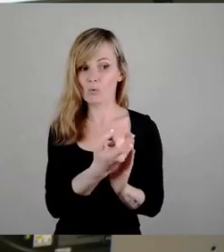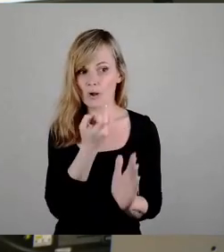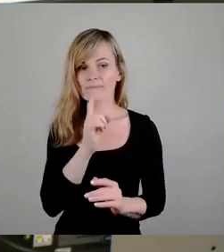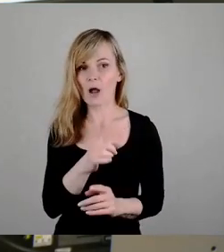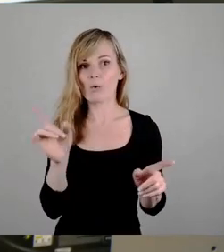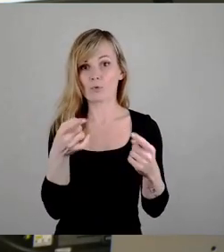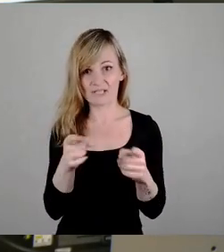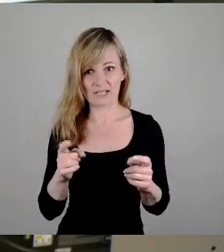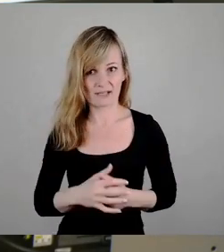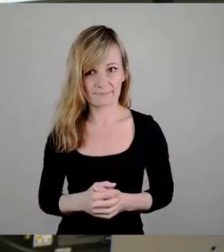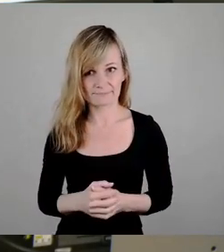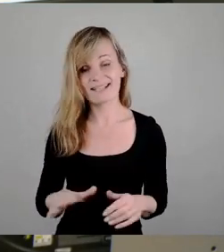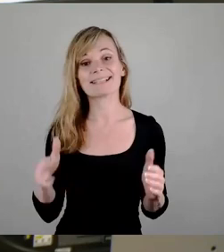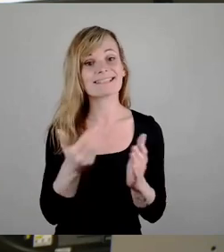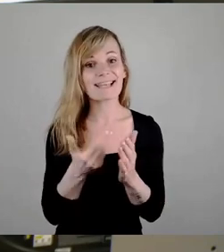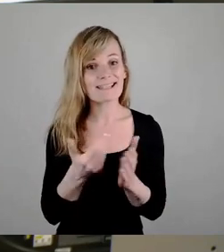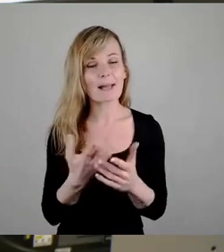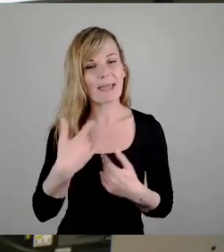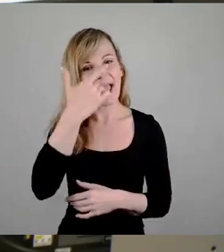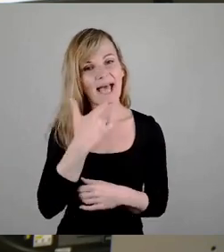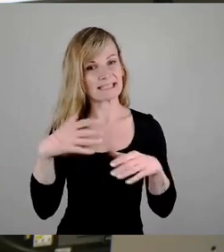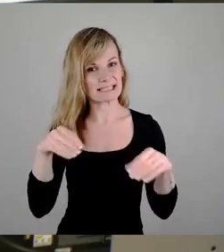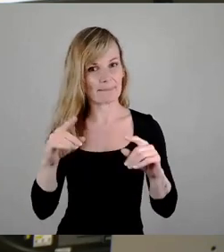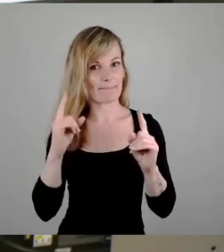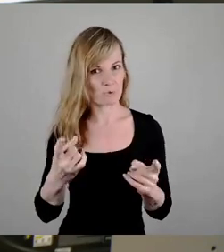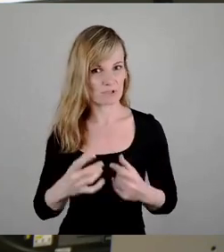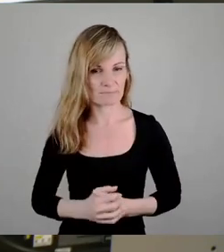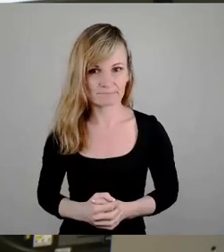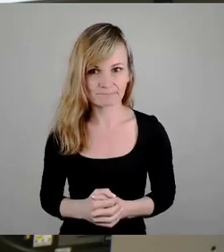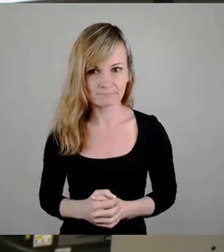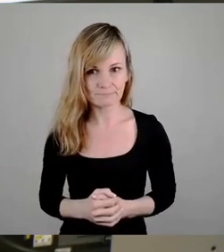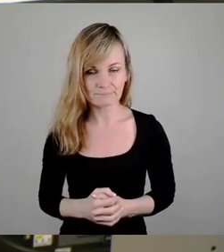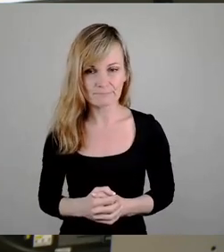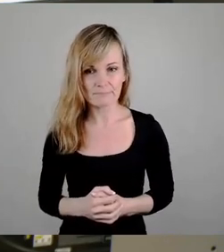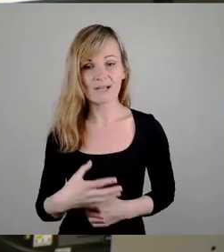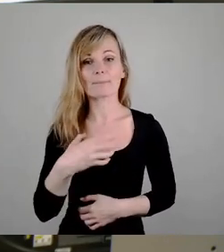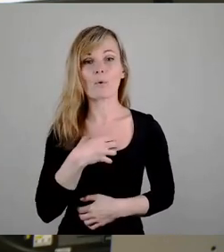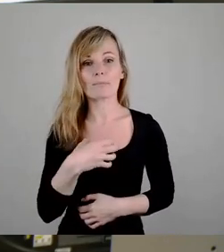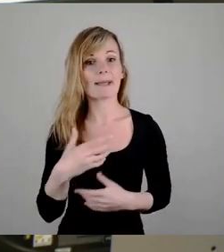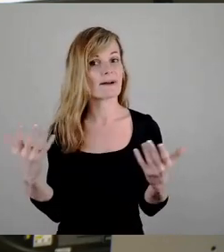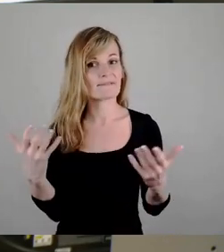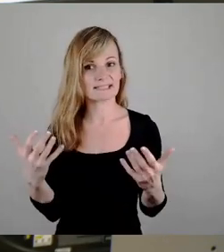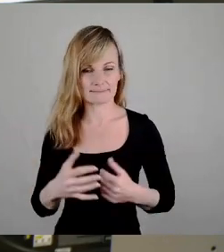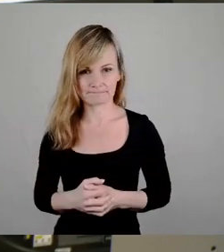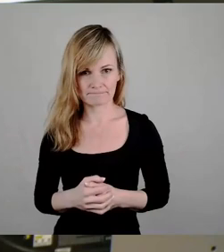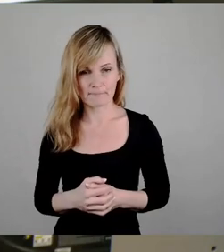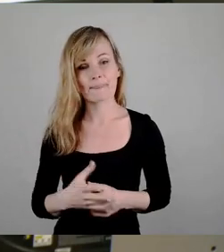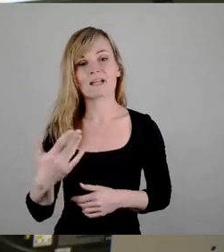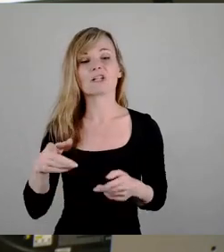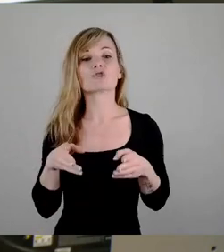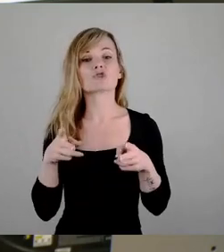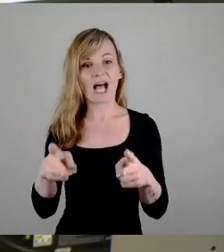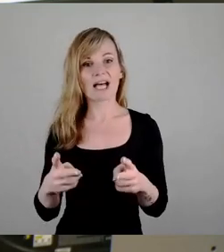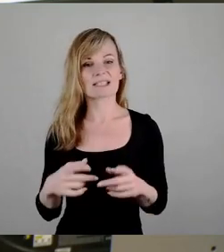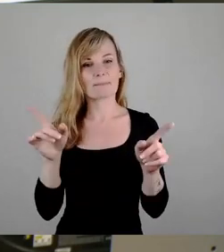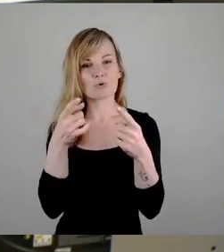muss man das ernst nehmen. Das Problem, was wir haben, ist, Straßenmusik was ganz Besonderes